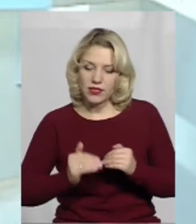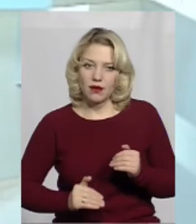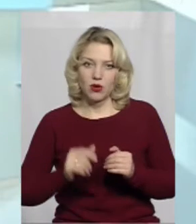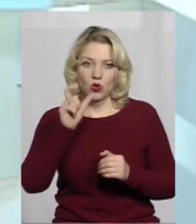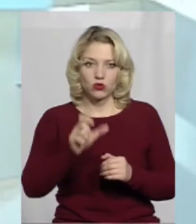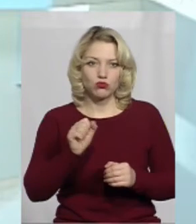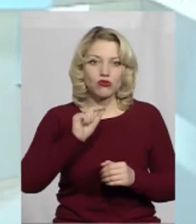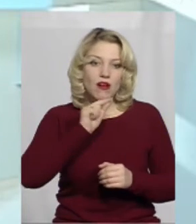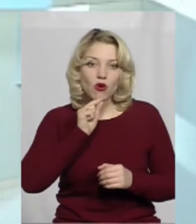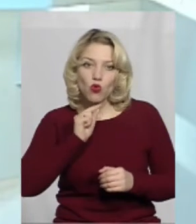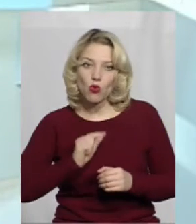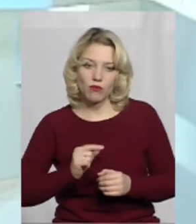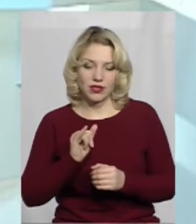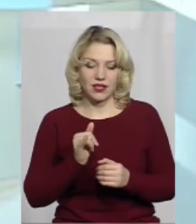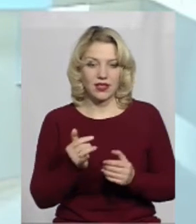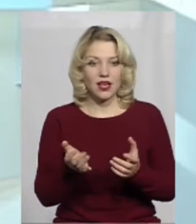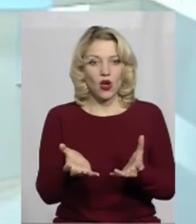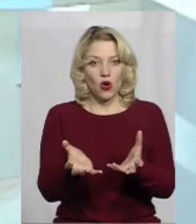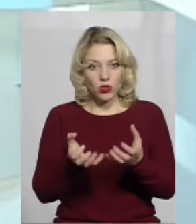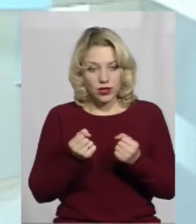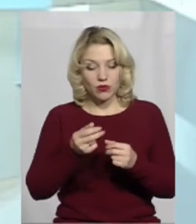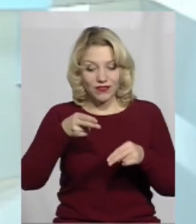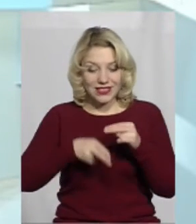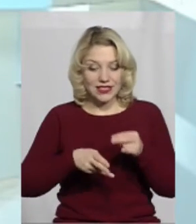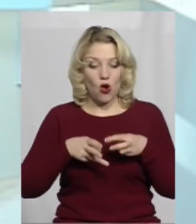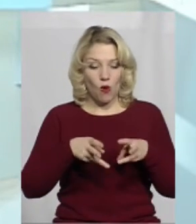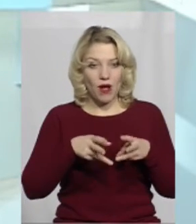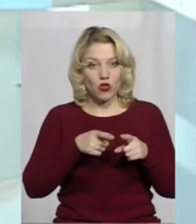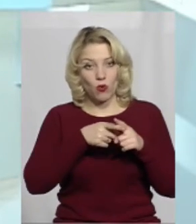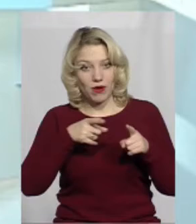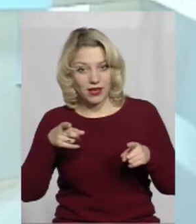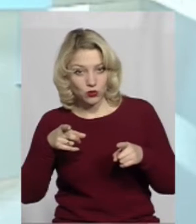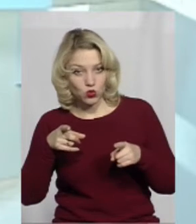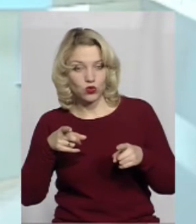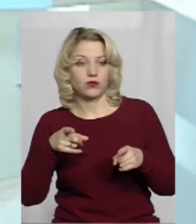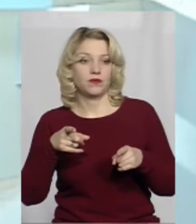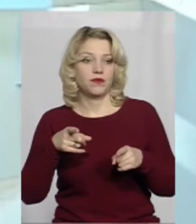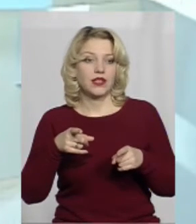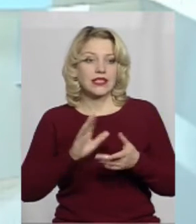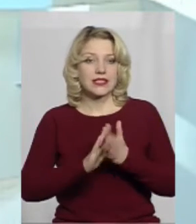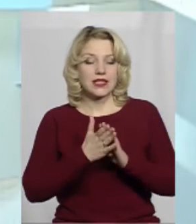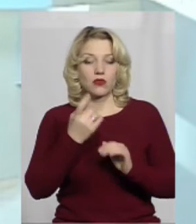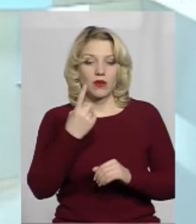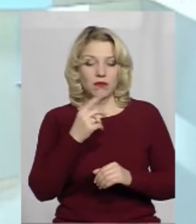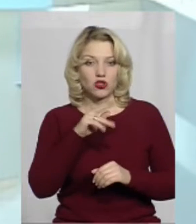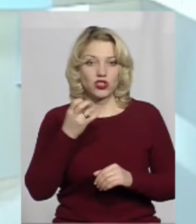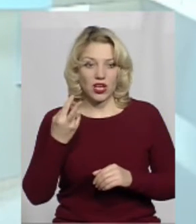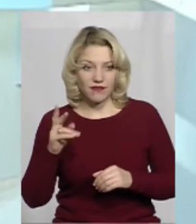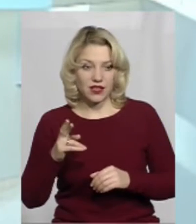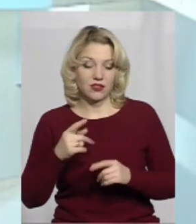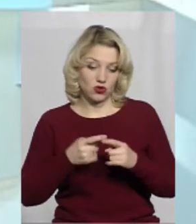економно споживати, зекономити, і, відповідно, в кінці опалювального періоду, стану на перше червня,